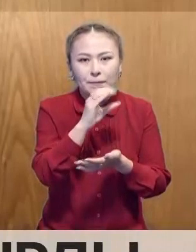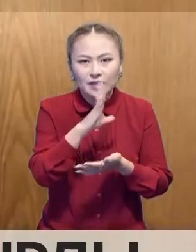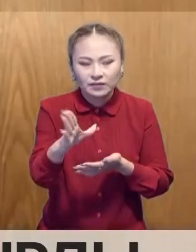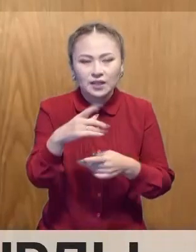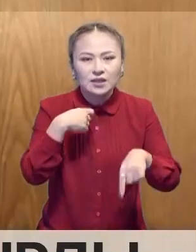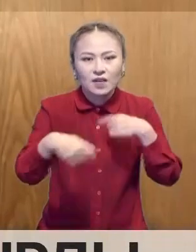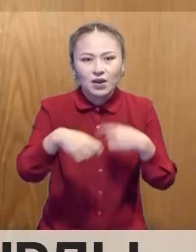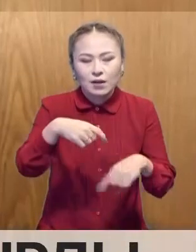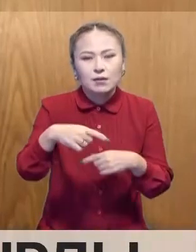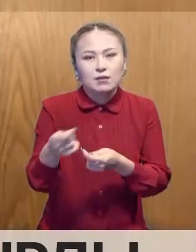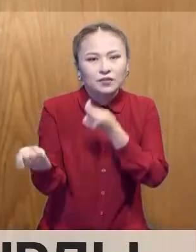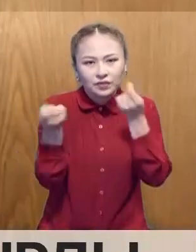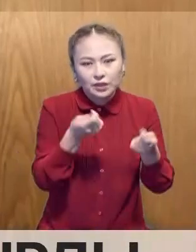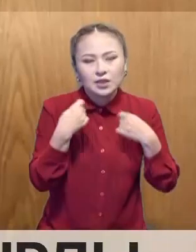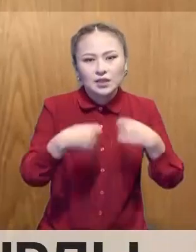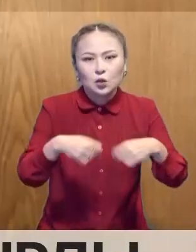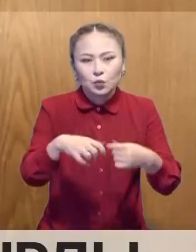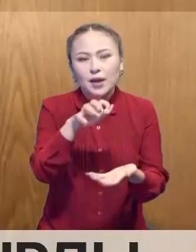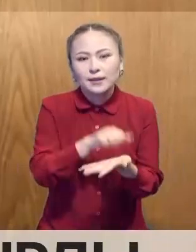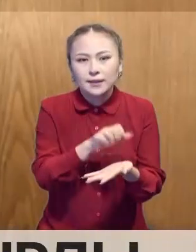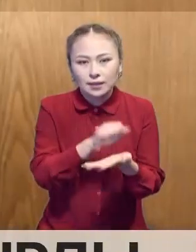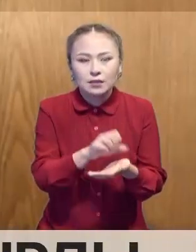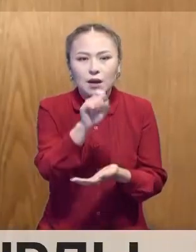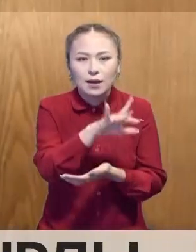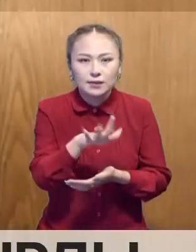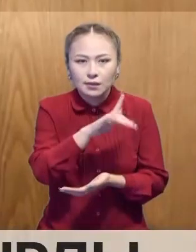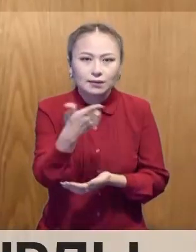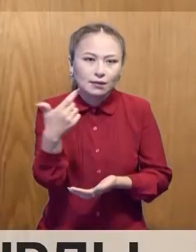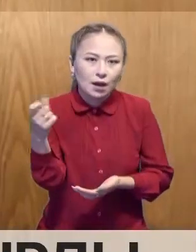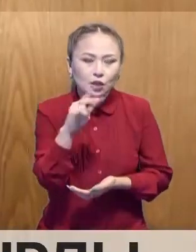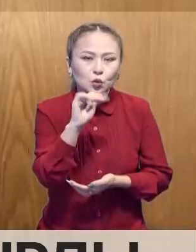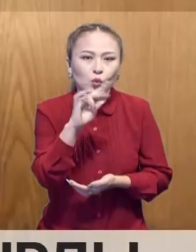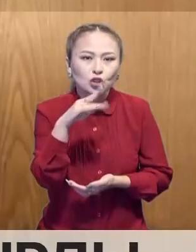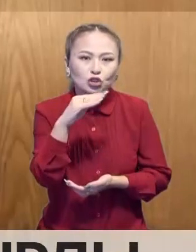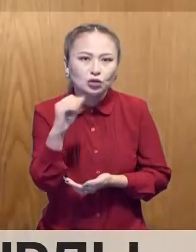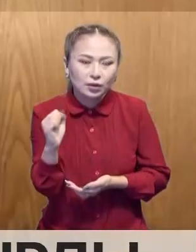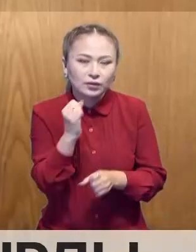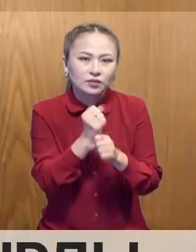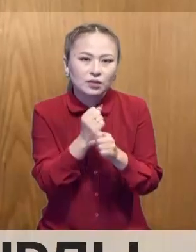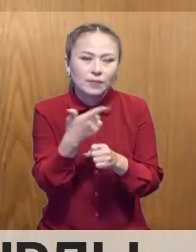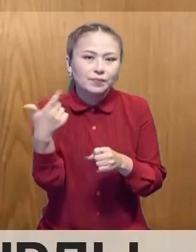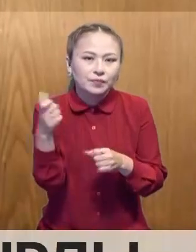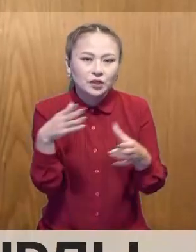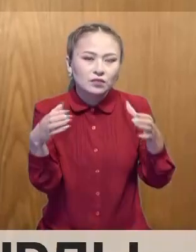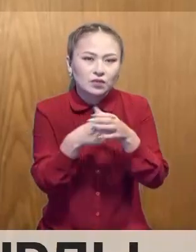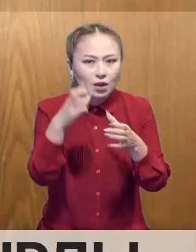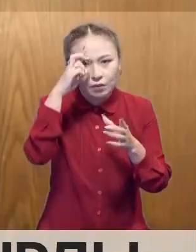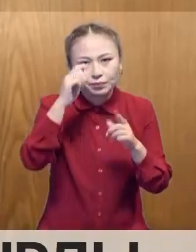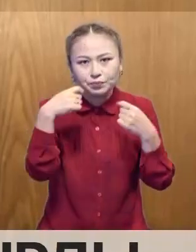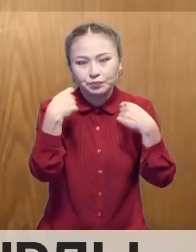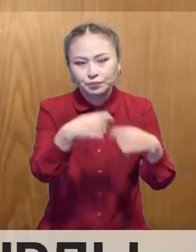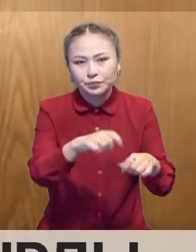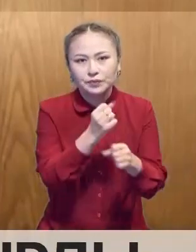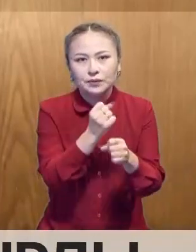таварлық ғазы тасмалдау мен және сату мен айналысатын Азияғаз Чүнжа ғаз таратушы компаниясын мемлекет меншігіне берді.